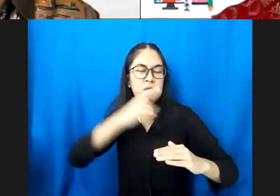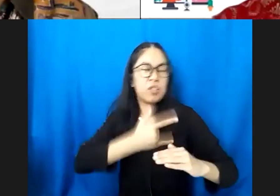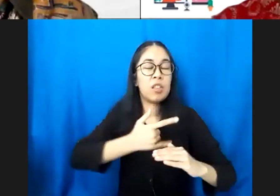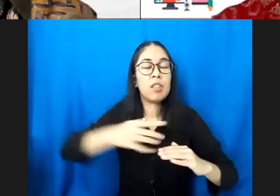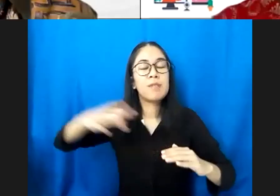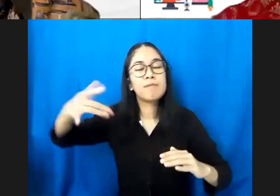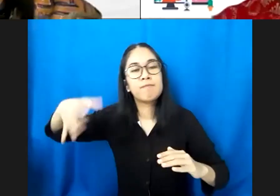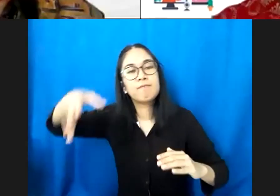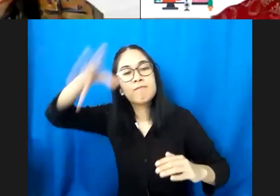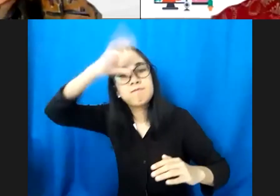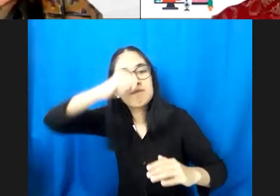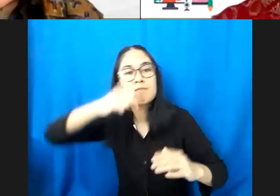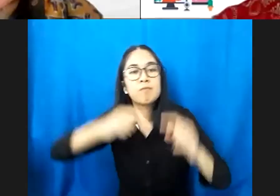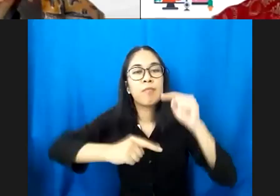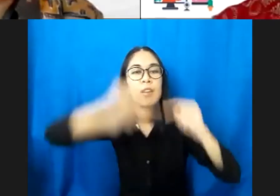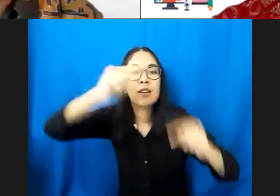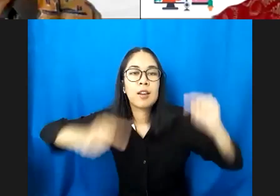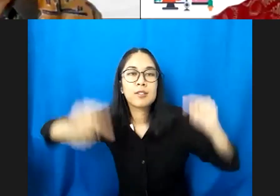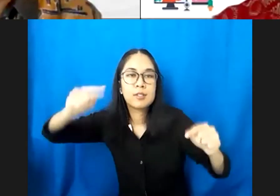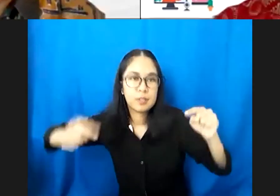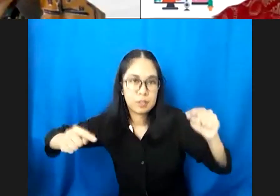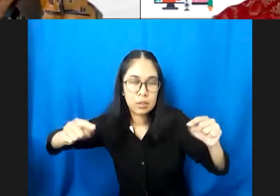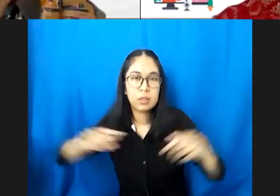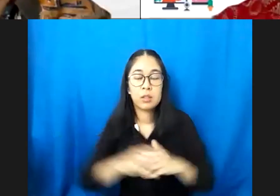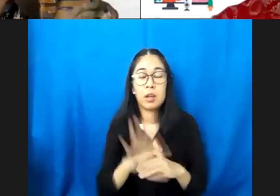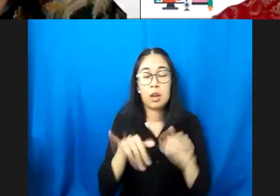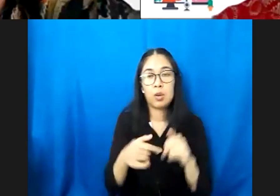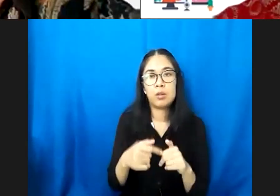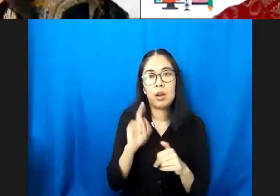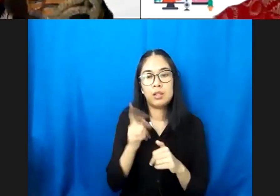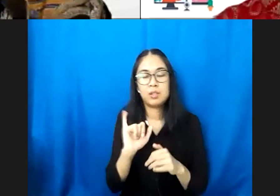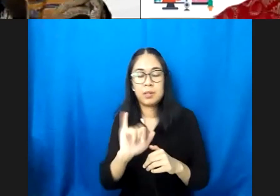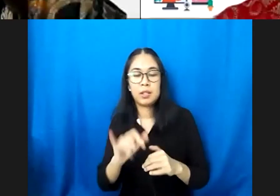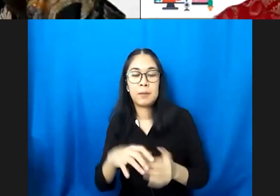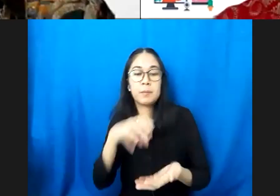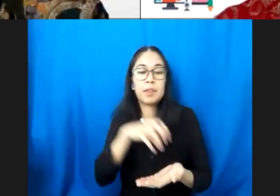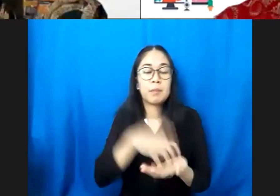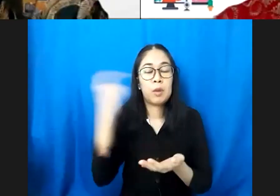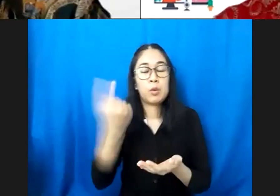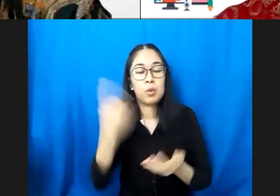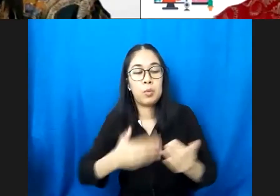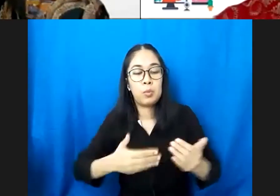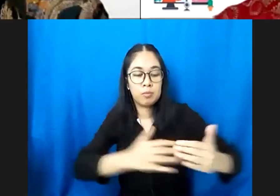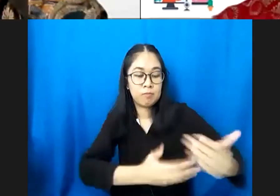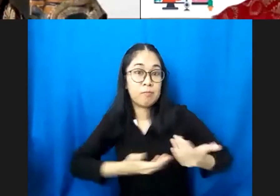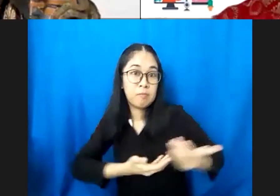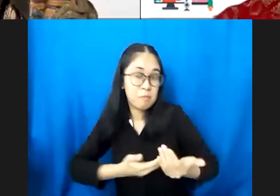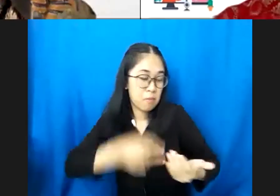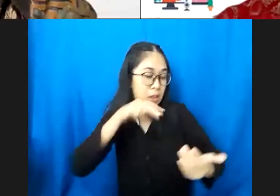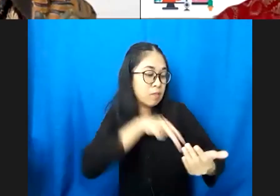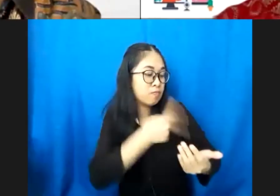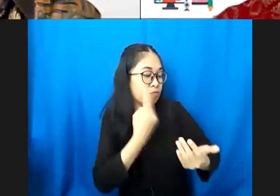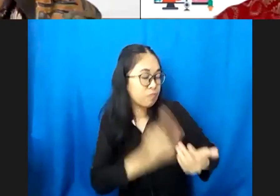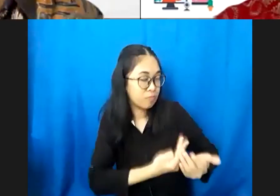% dari kalau kita anggap posyandu sebagai kluster-kluster data terbawah